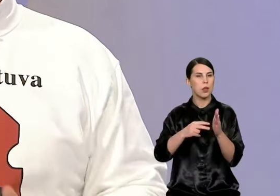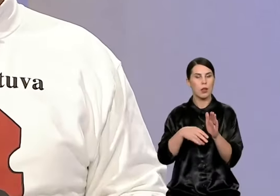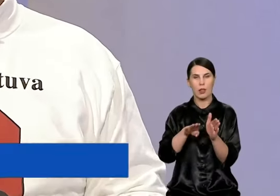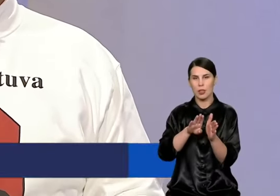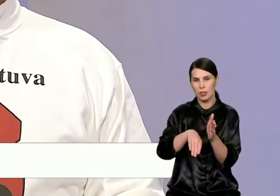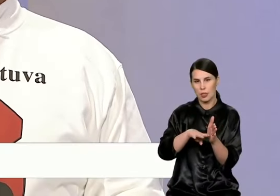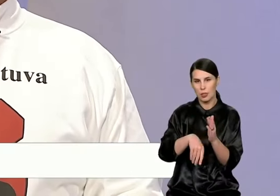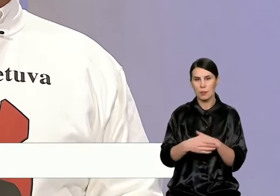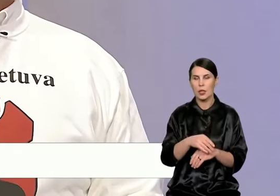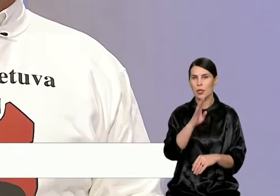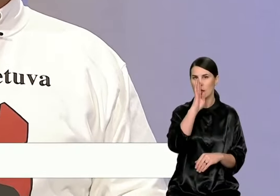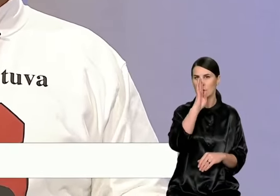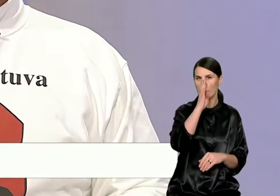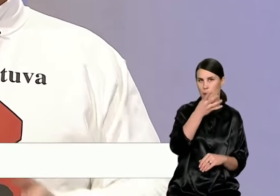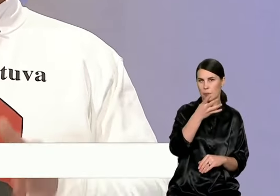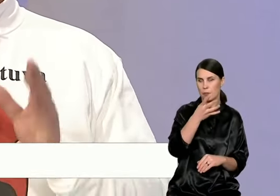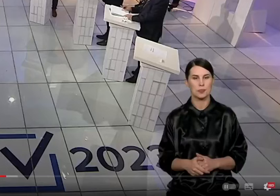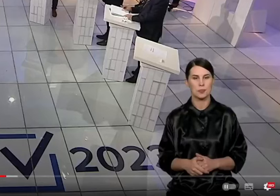priklausiu šitą.